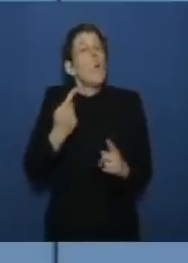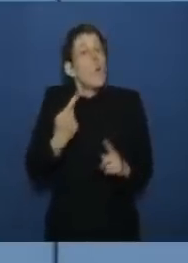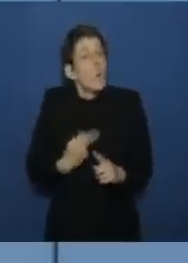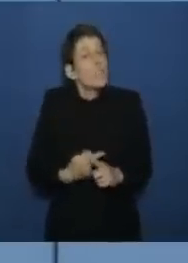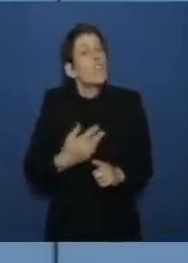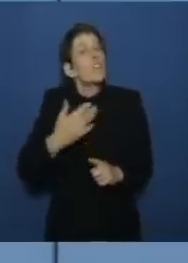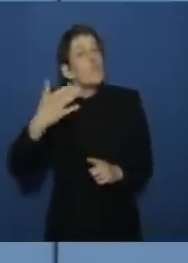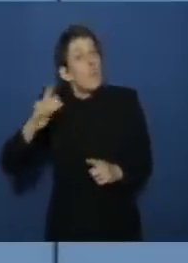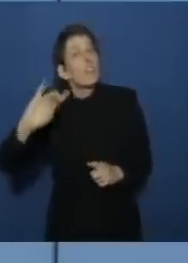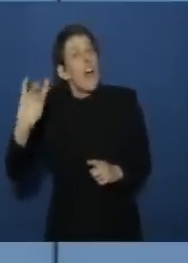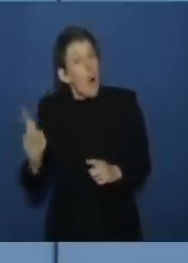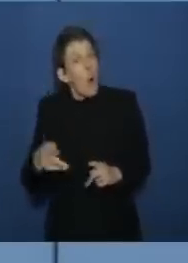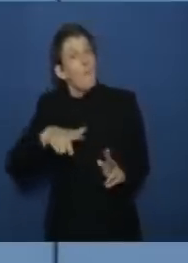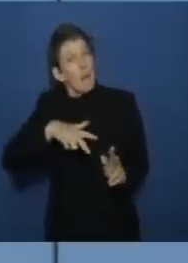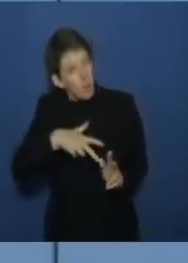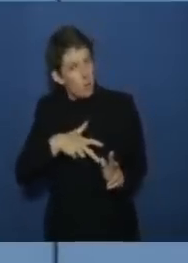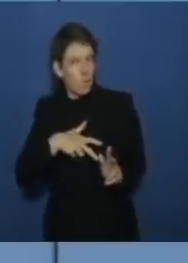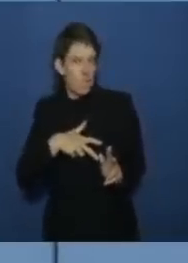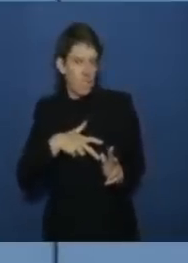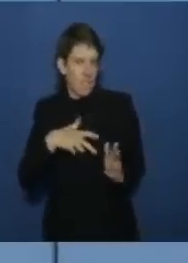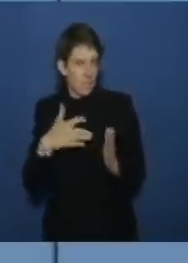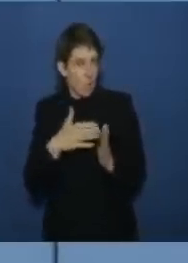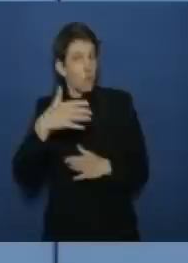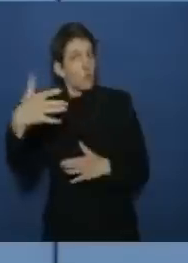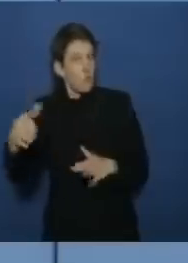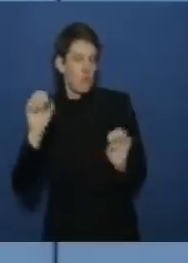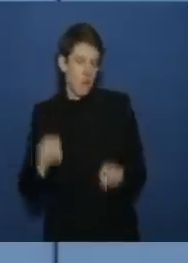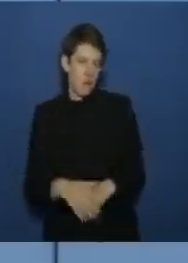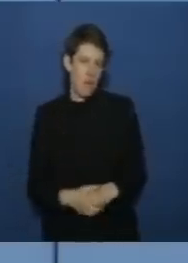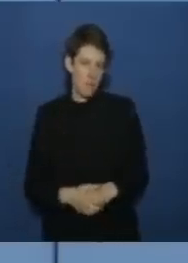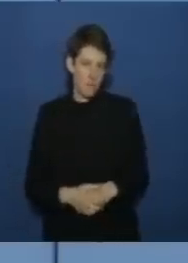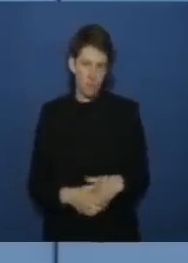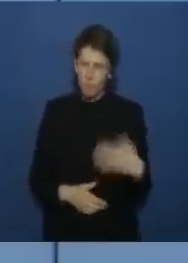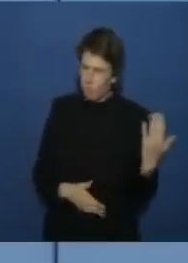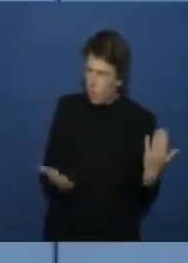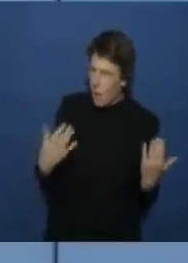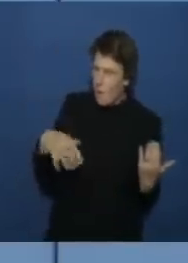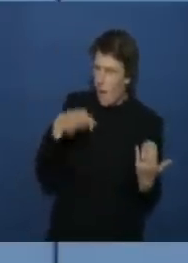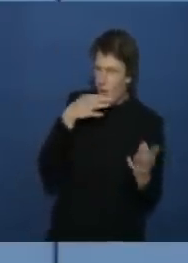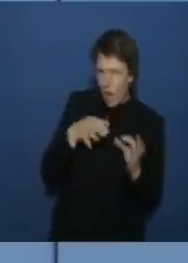plausibilitätsprüfungen kommen gibt es weitere fragen zu den tests